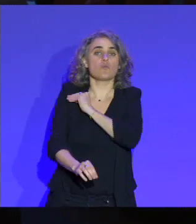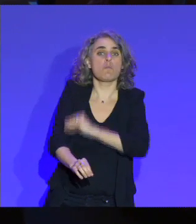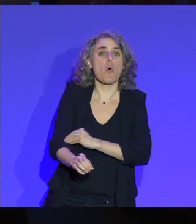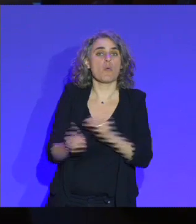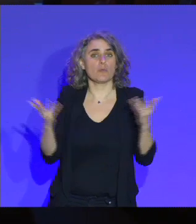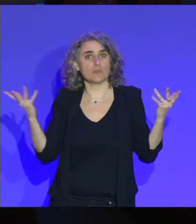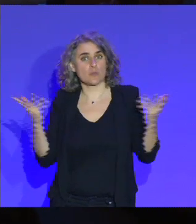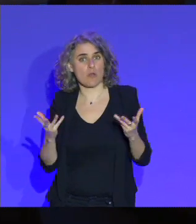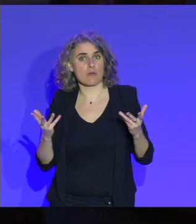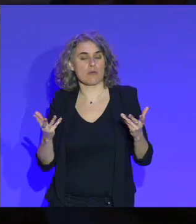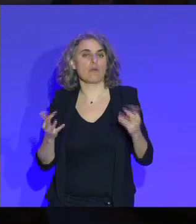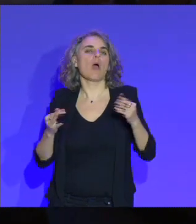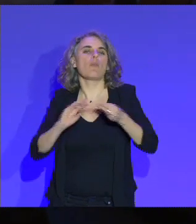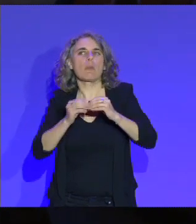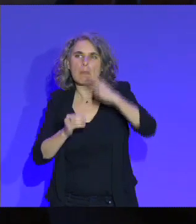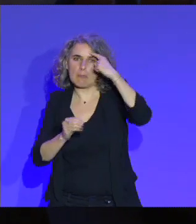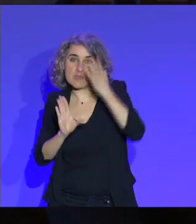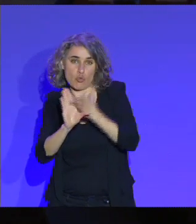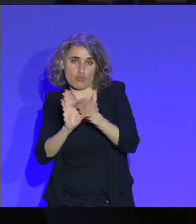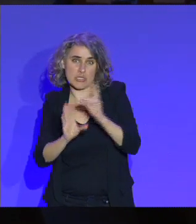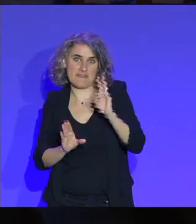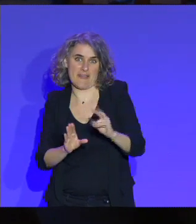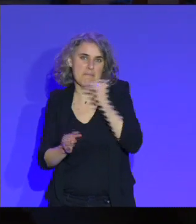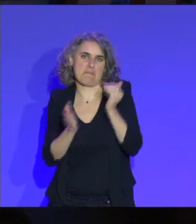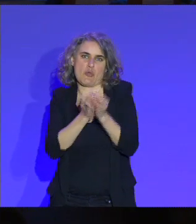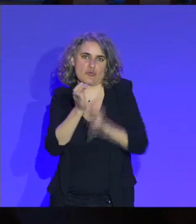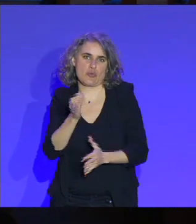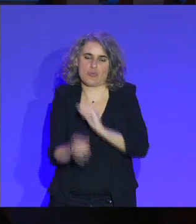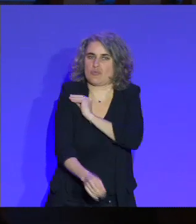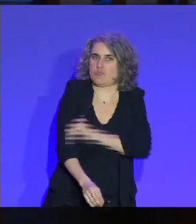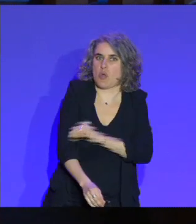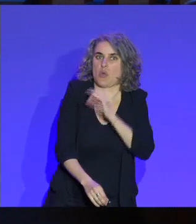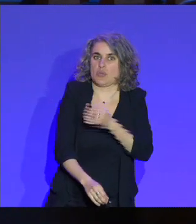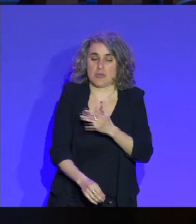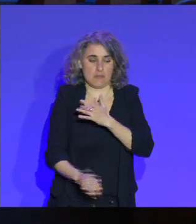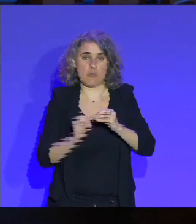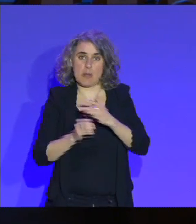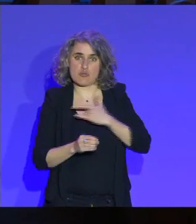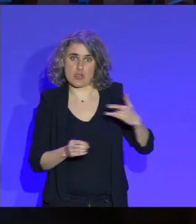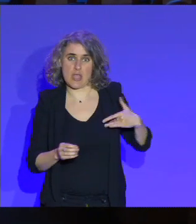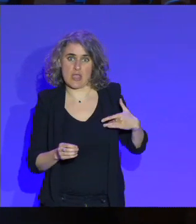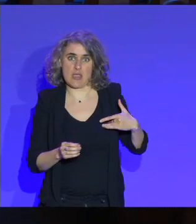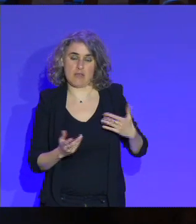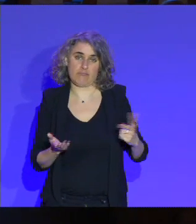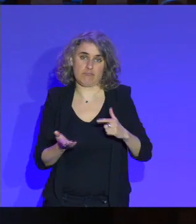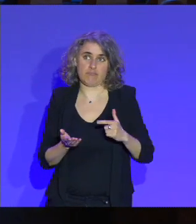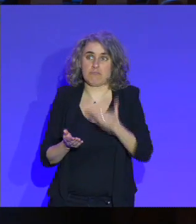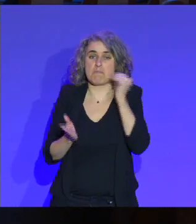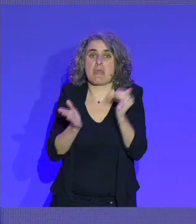fois, pour tous nos problèmes psychologiques, le meilleur des antidépresseurs. Et pour tous nos problèmes de santé, la